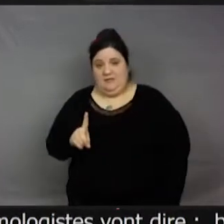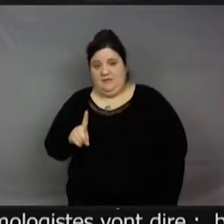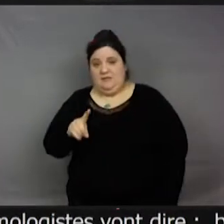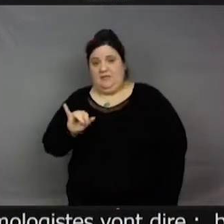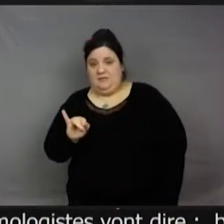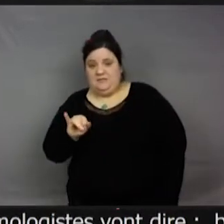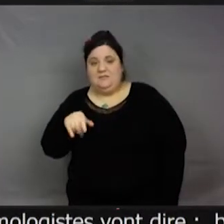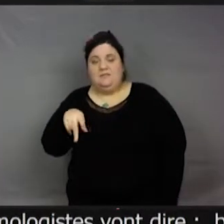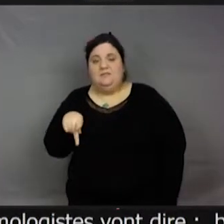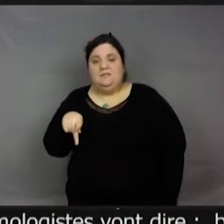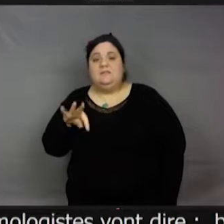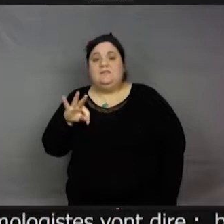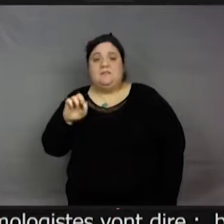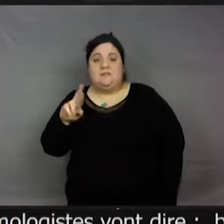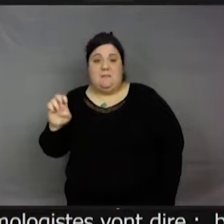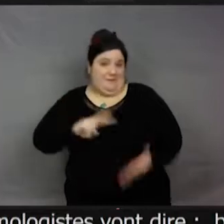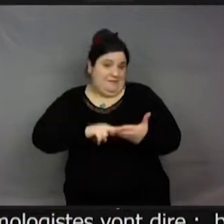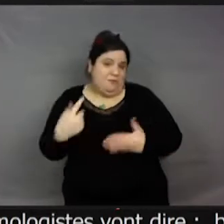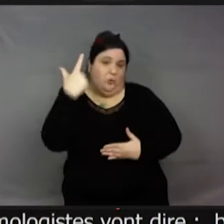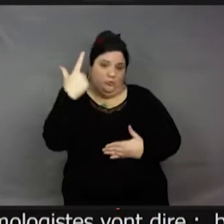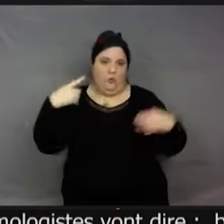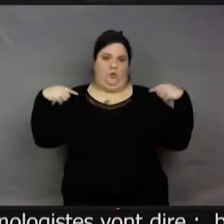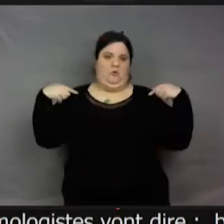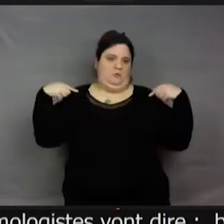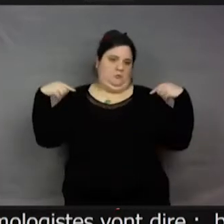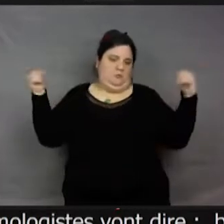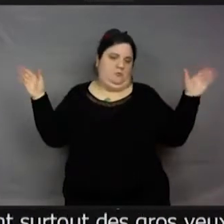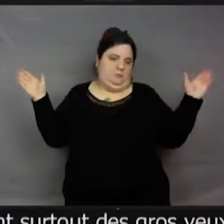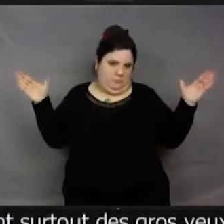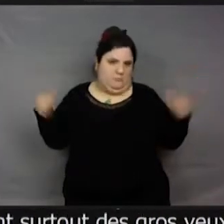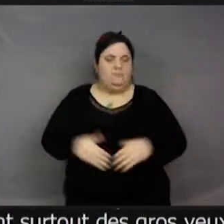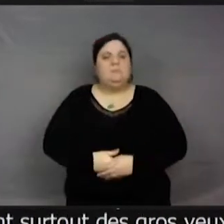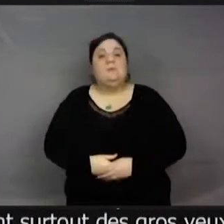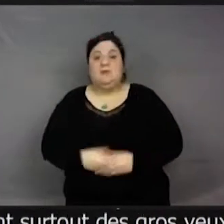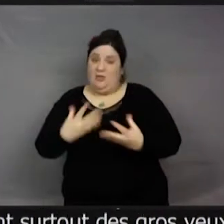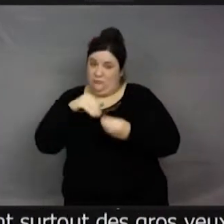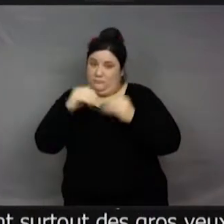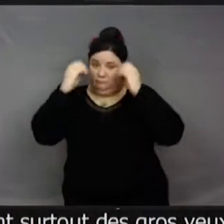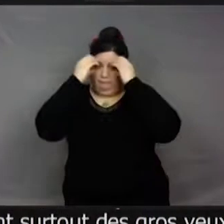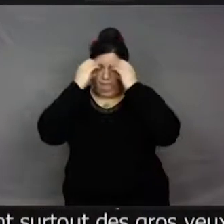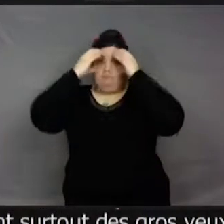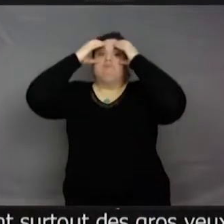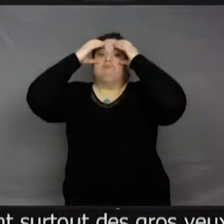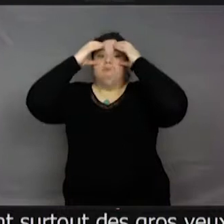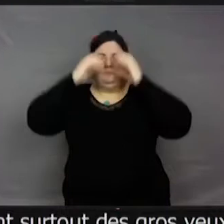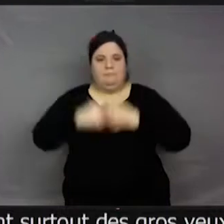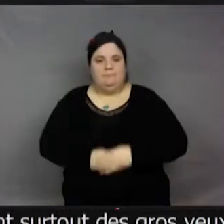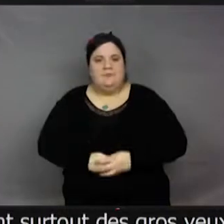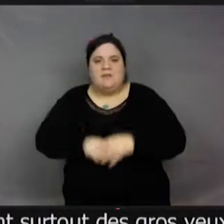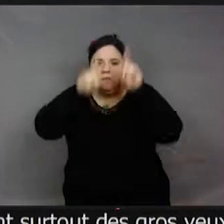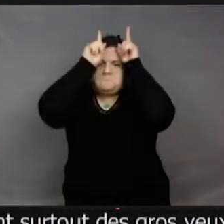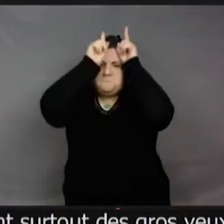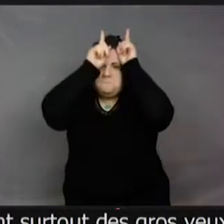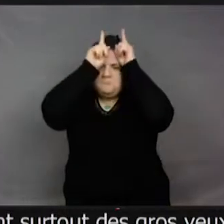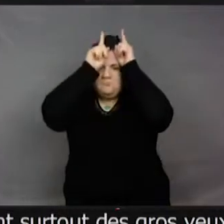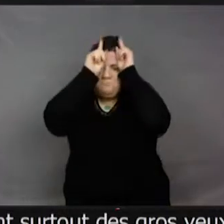Et elles ont surtout des gros yeux et des toutes petites antennes. Donc, si c'était une guêpe, par exemple, elle aurait des yeux un peu plus petits et des antennes beaucoup plus